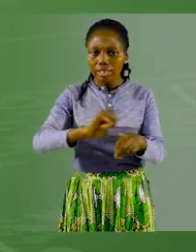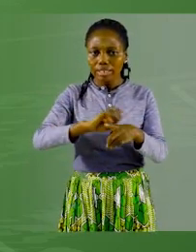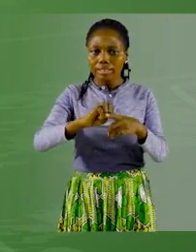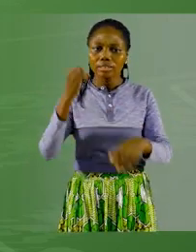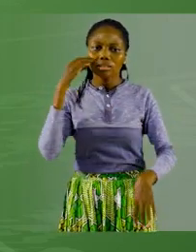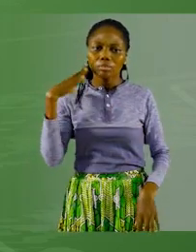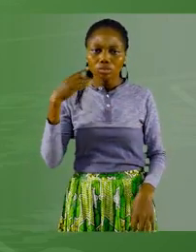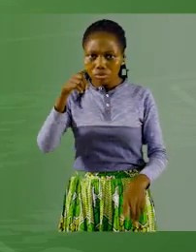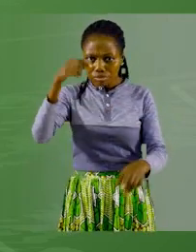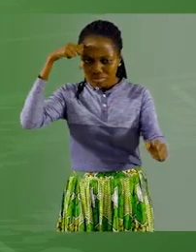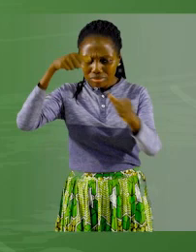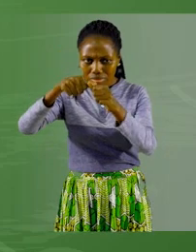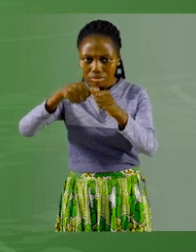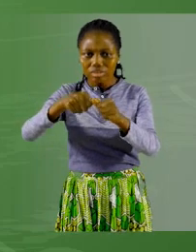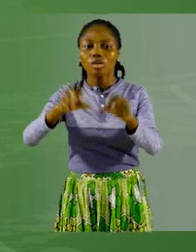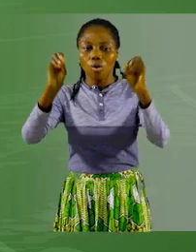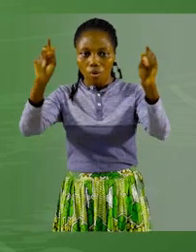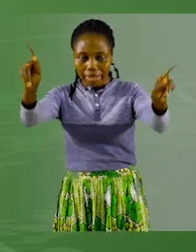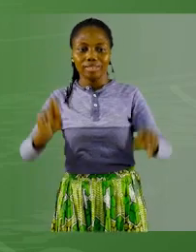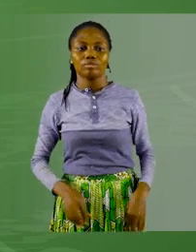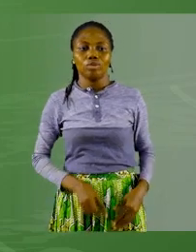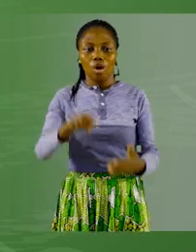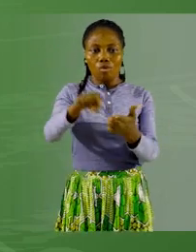faire. Nous allons faire ensemble la correction.